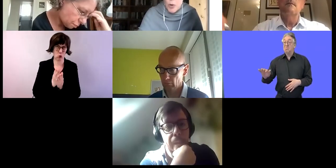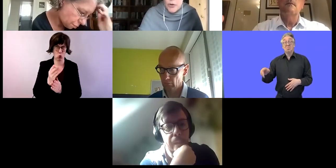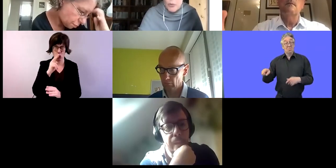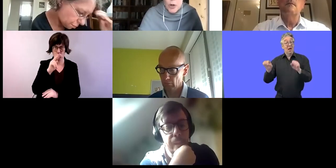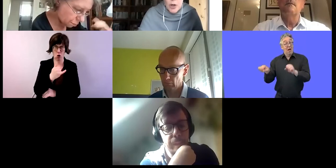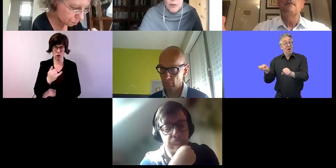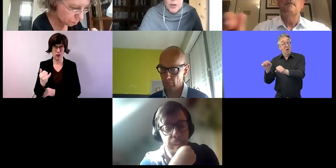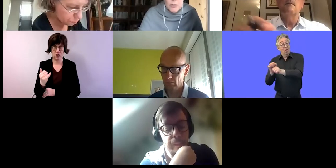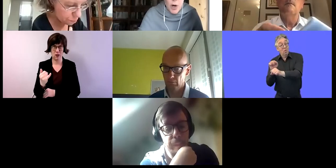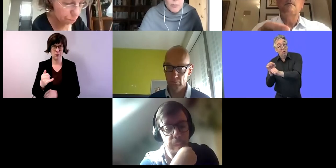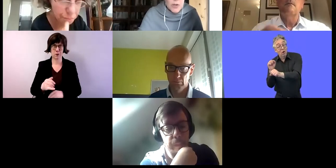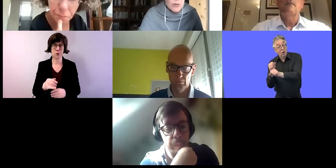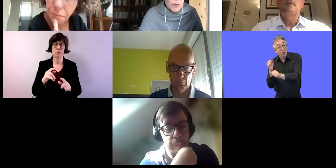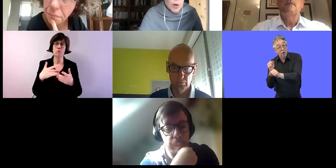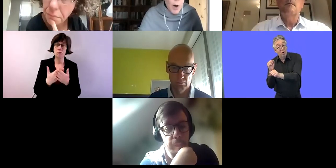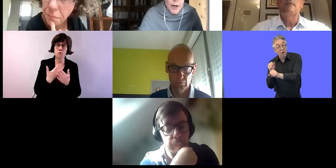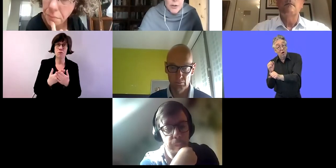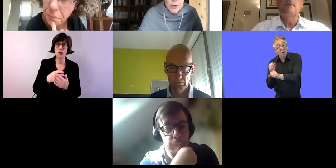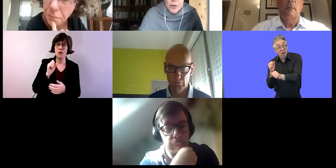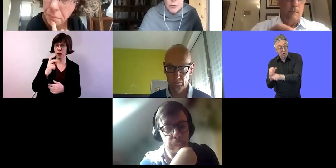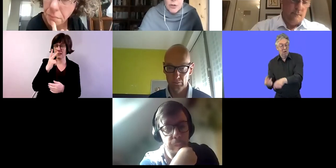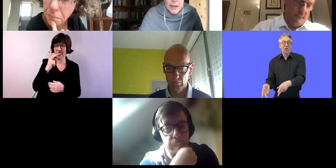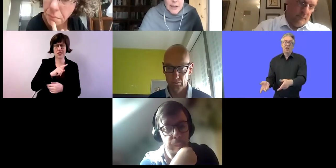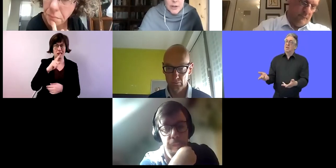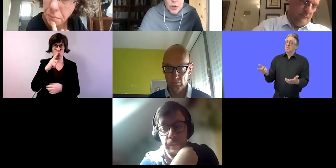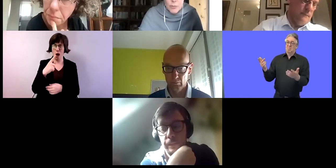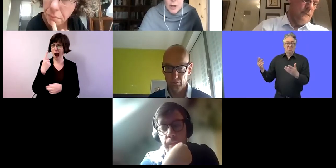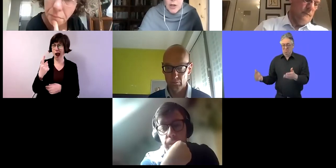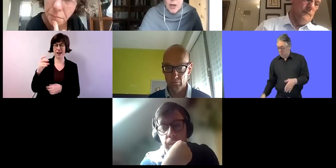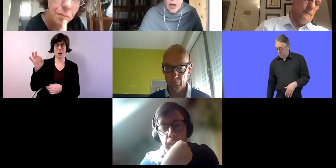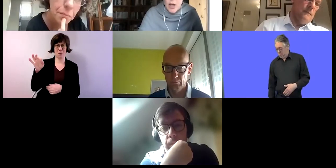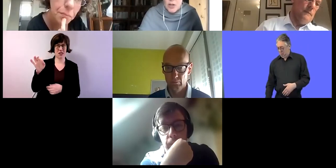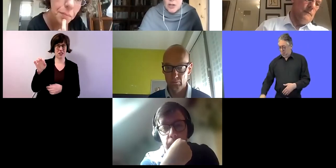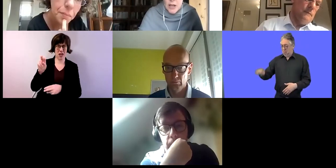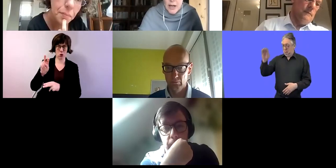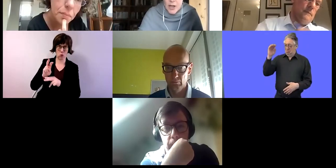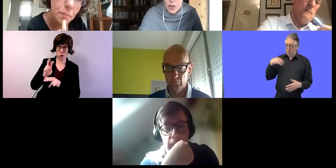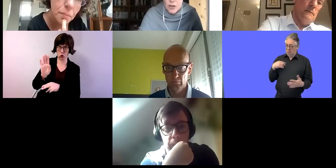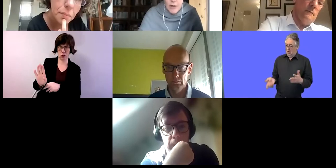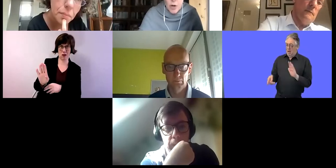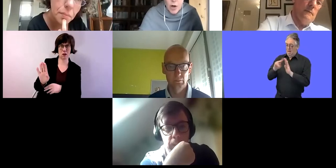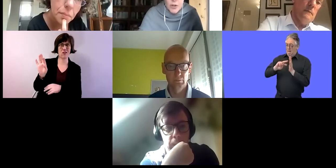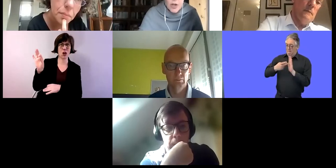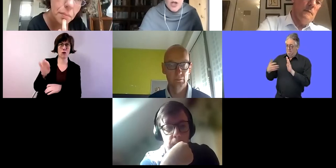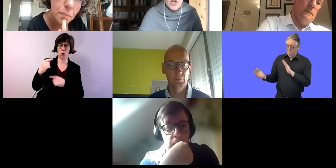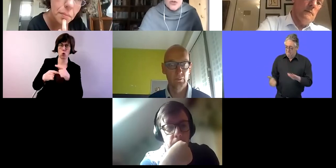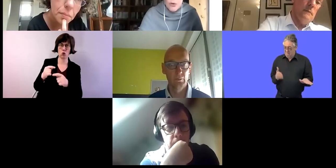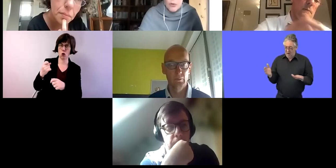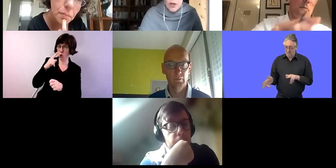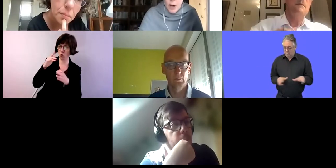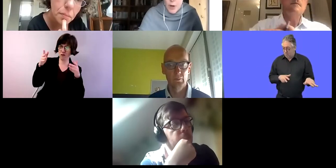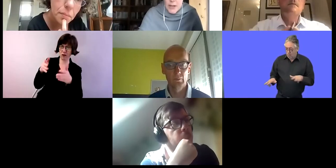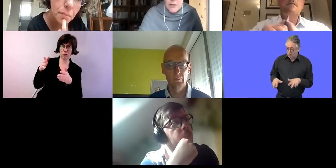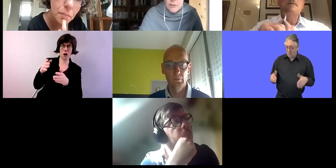Und dadurch wird auch anerkannt, dass nicht nur ein Ministerium hier eine Führungsrolle spielen muss, hier